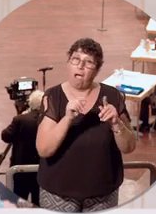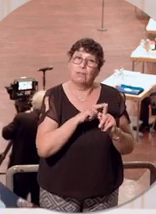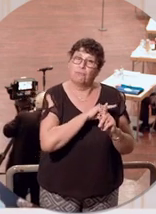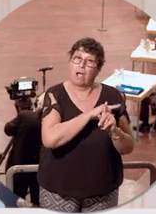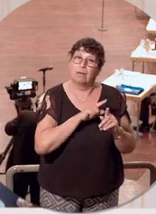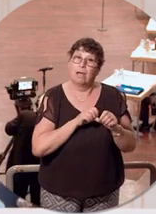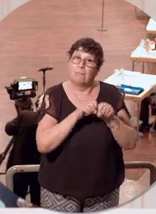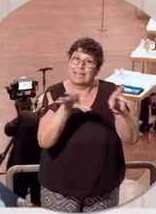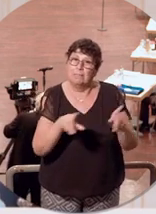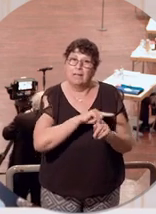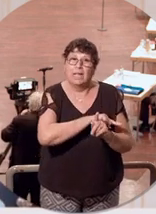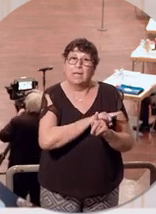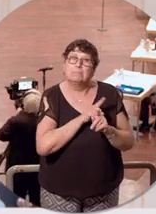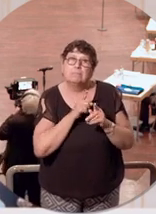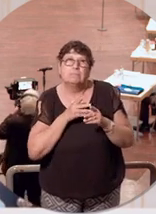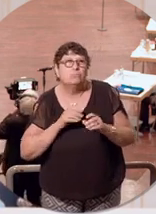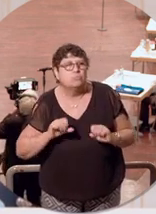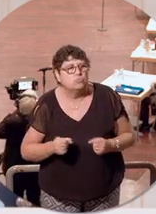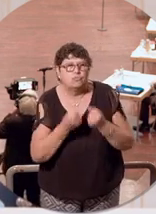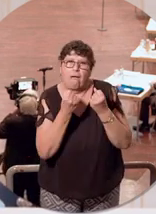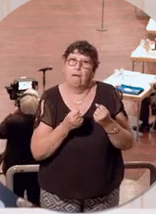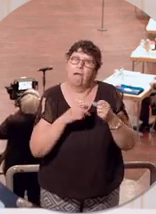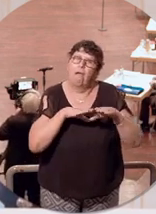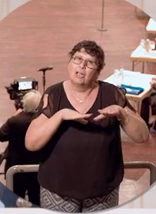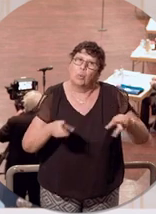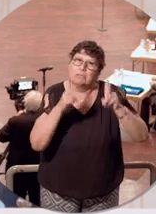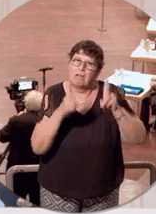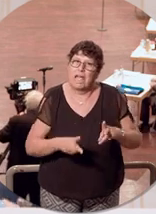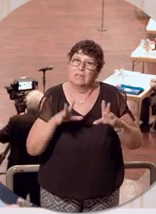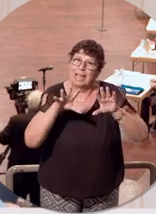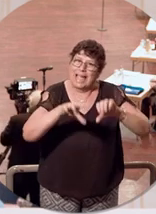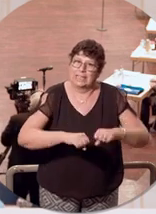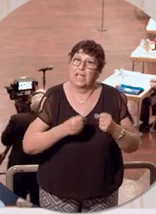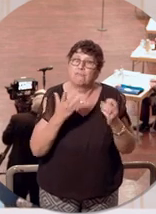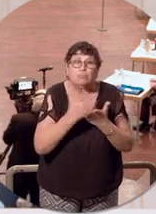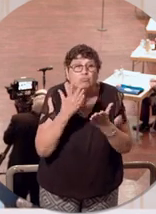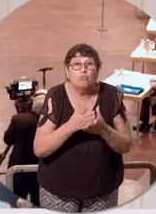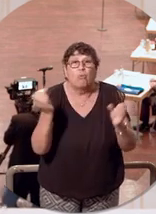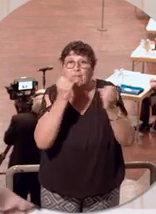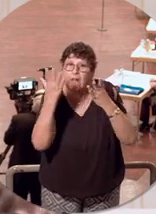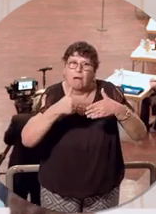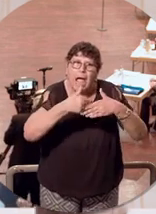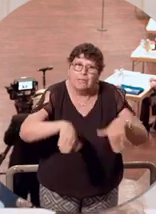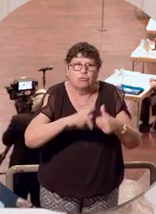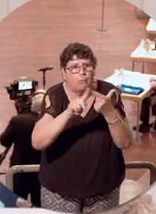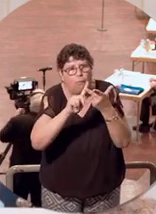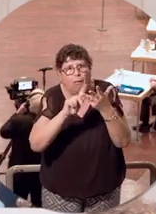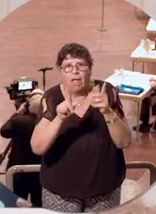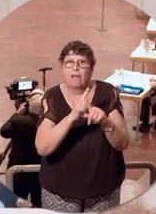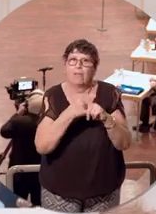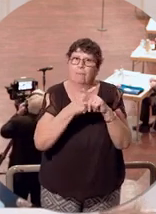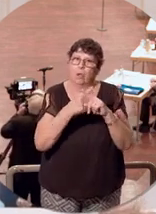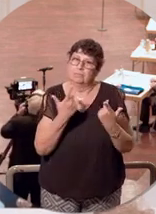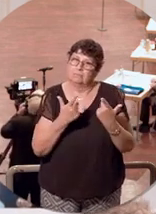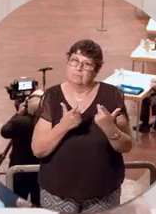Pandemie an über die Schwere der Grundrechtseingriffe im Klaren, ebenso über die Notwendigkeit sehr